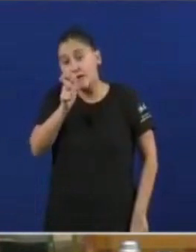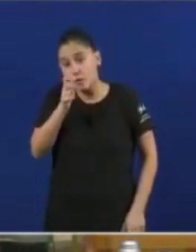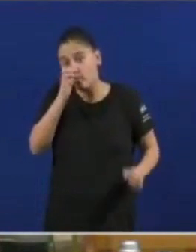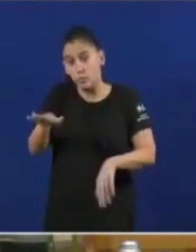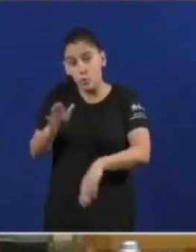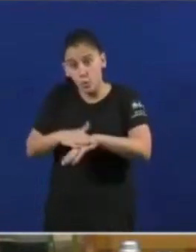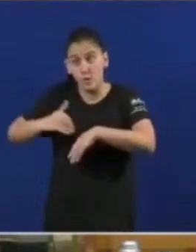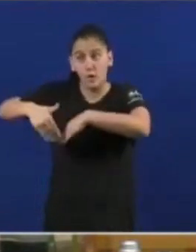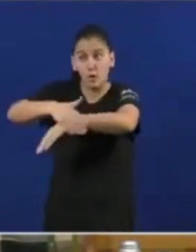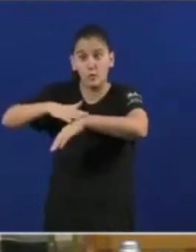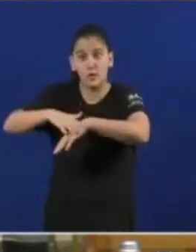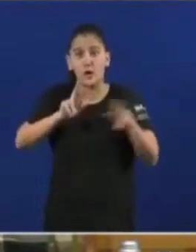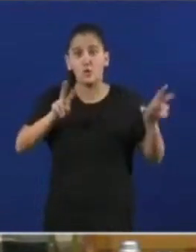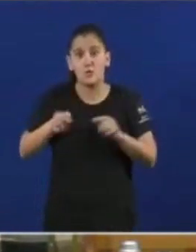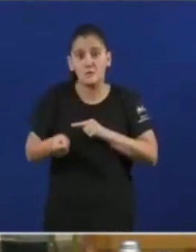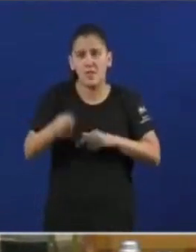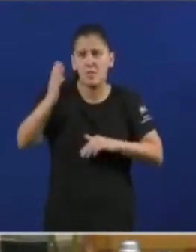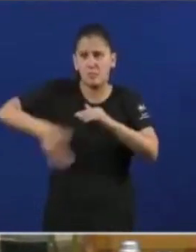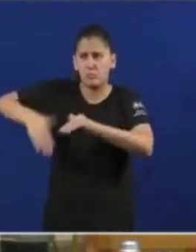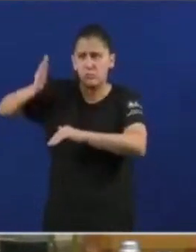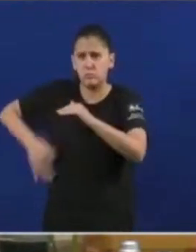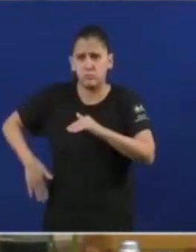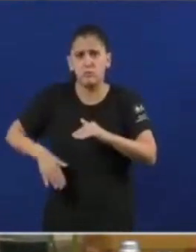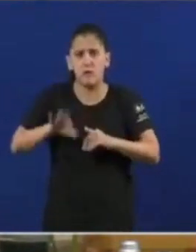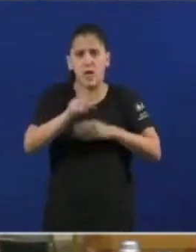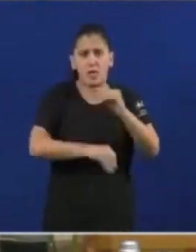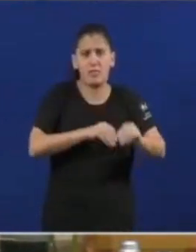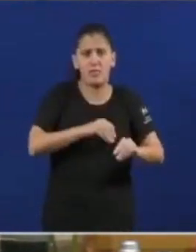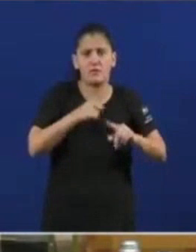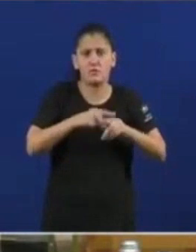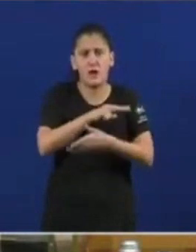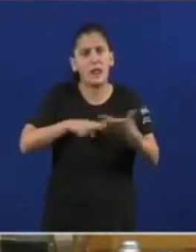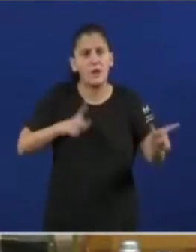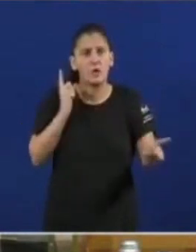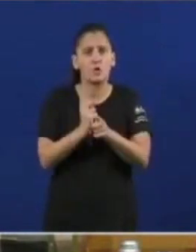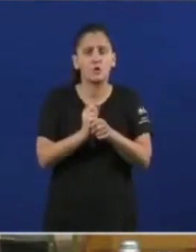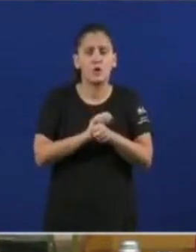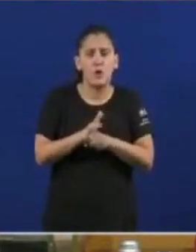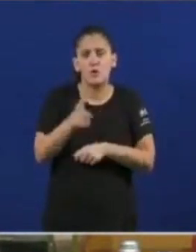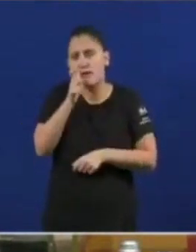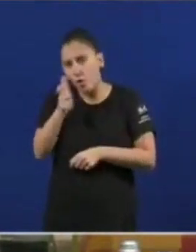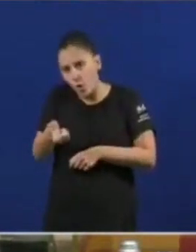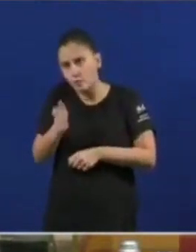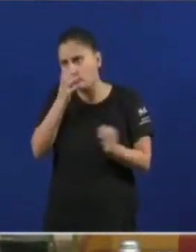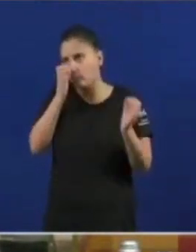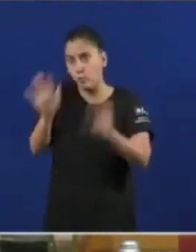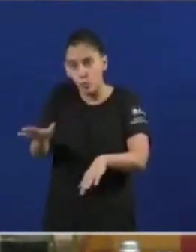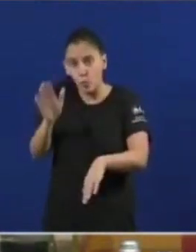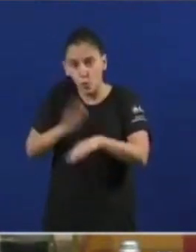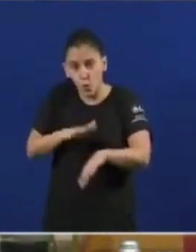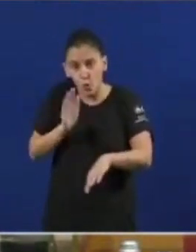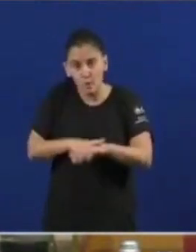Goberno das novas medidas restrictivas que tome a xunta ante a COVID. Feijó culpa aos